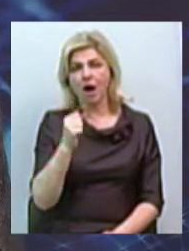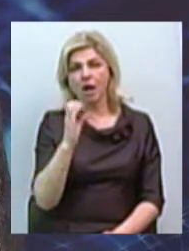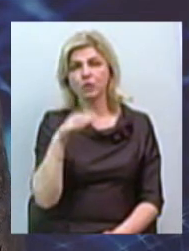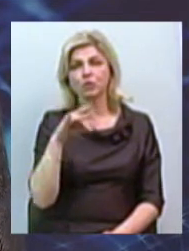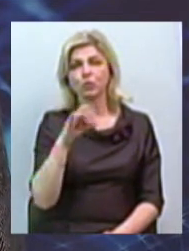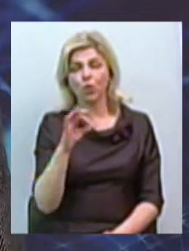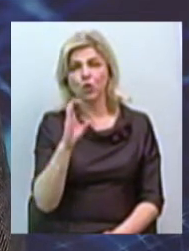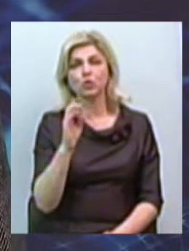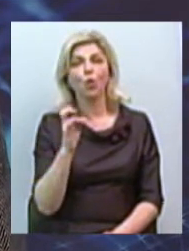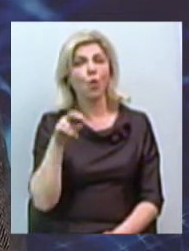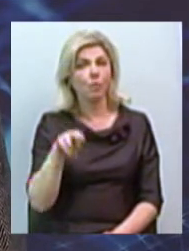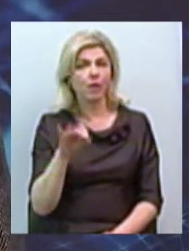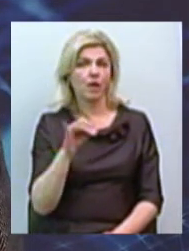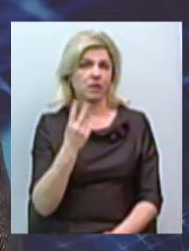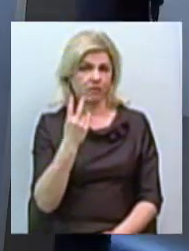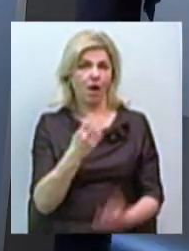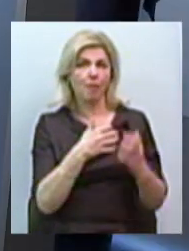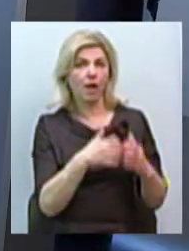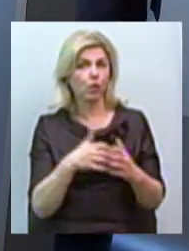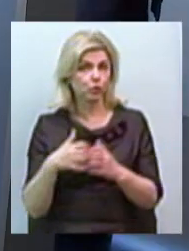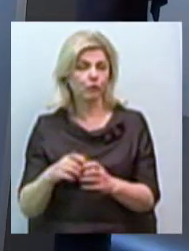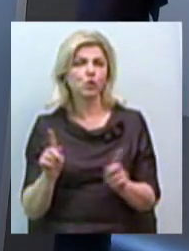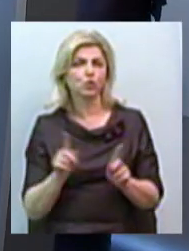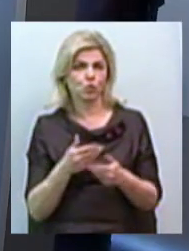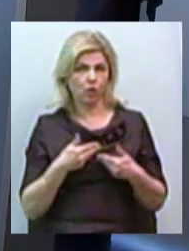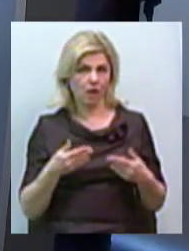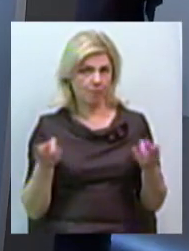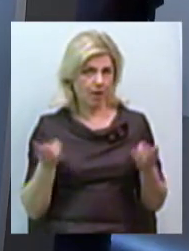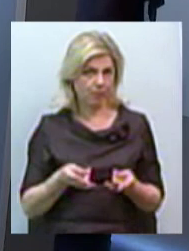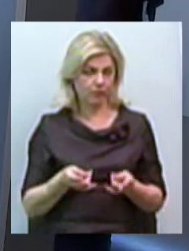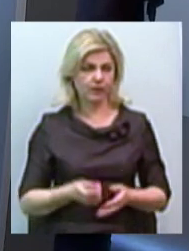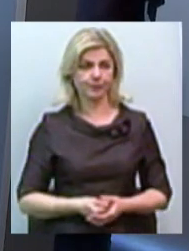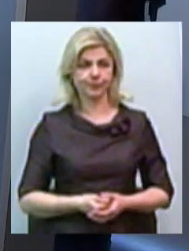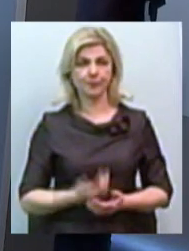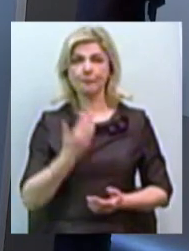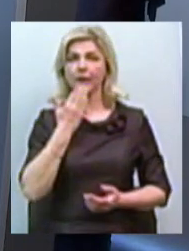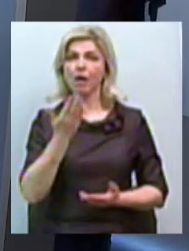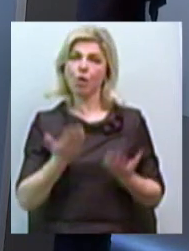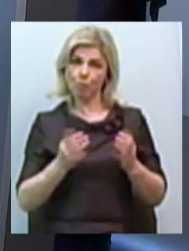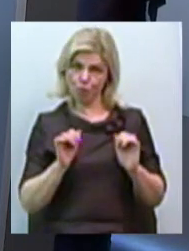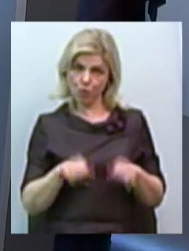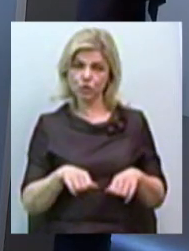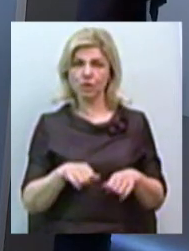нам необходимы. Скажите, пожалуйста, чем можно убезопасить от онкозахворювания?